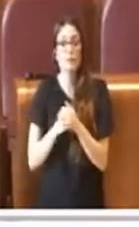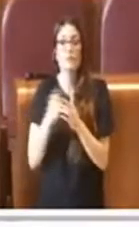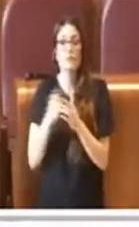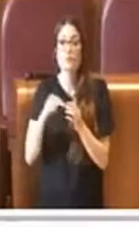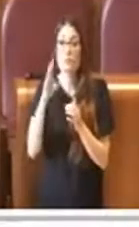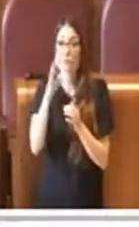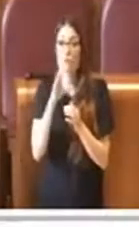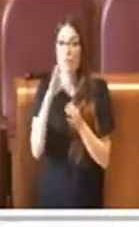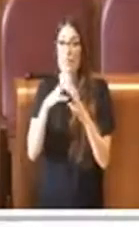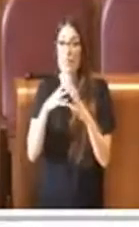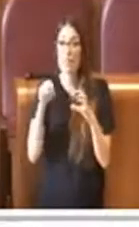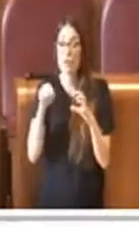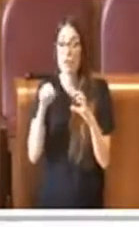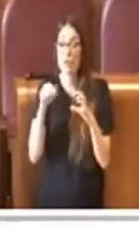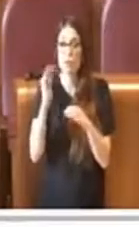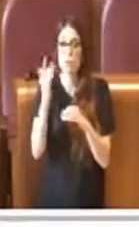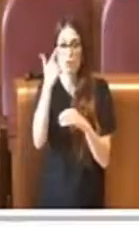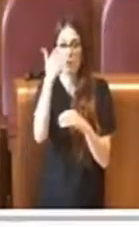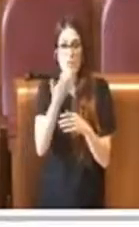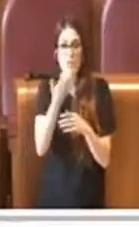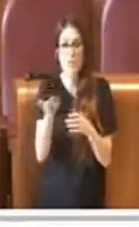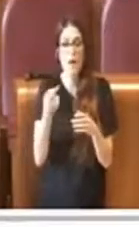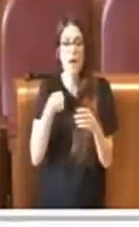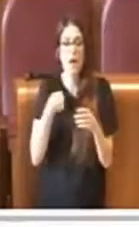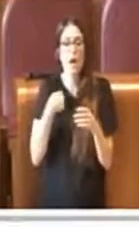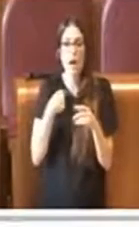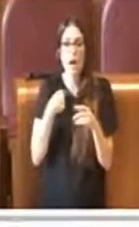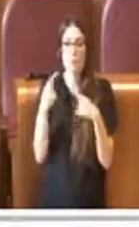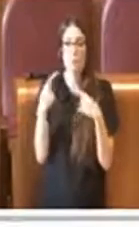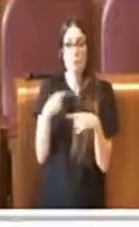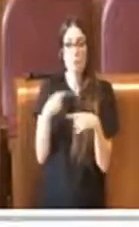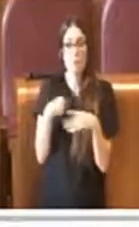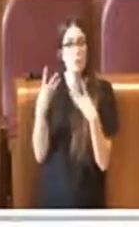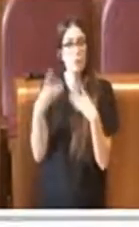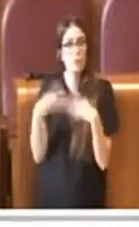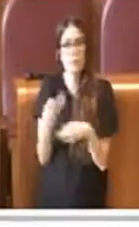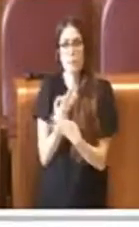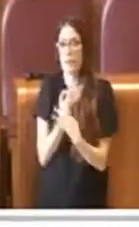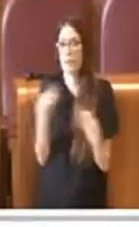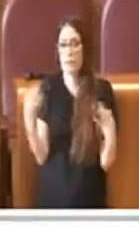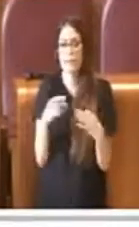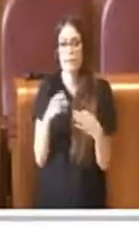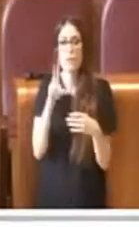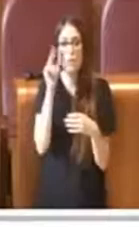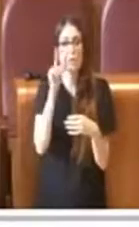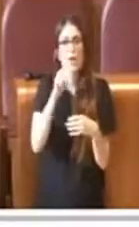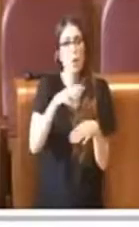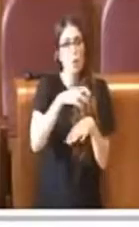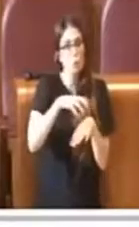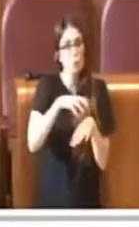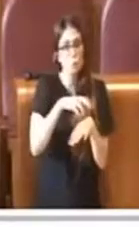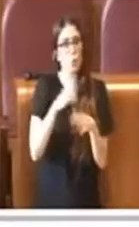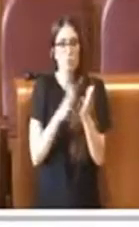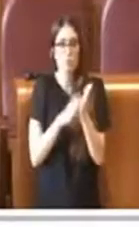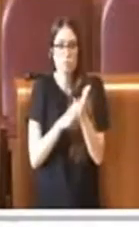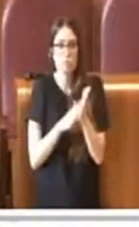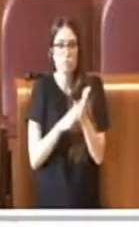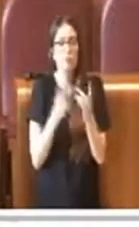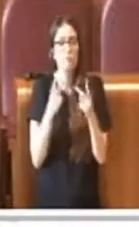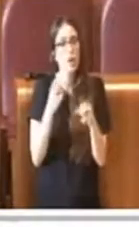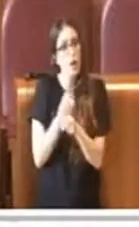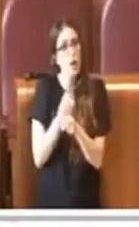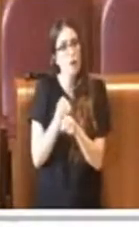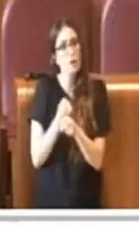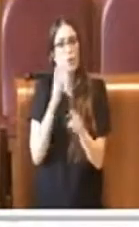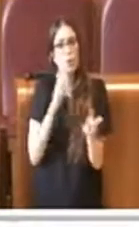osservatori, come molti di voi sanno, questo tipo di osservatori in particolare sta funzionando benissimo, ce lo riconoscono anche le consulte, si sta facendo un lavoro di